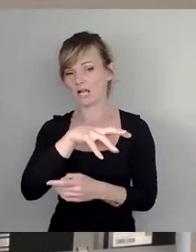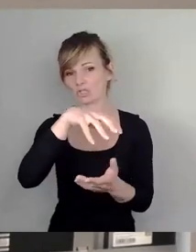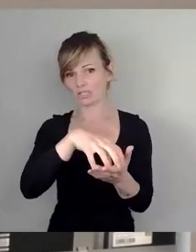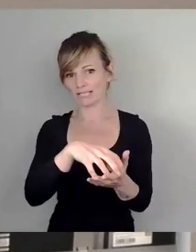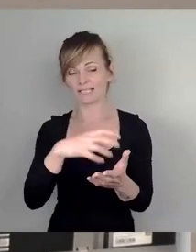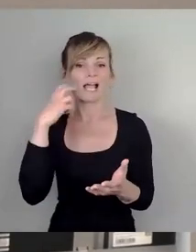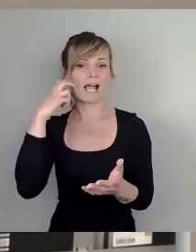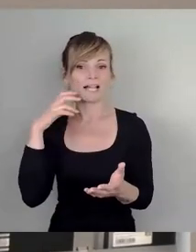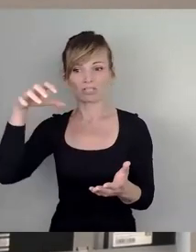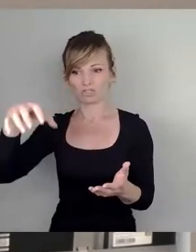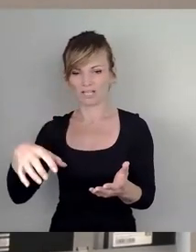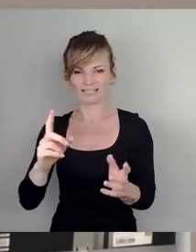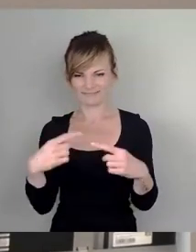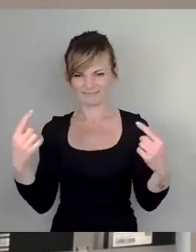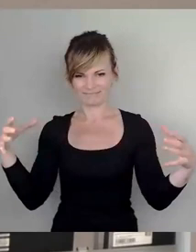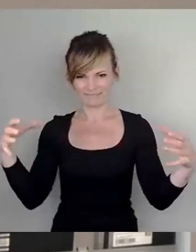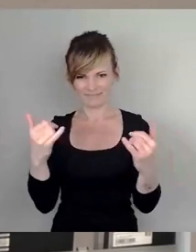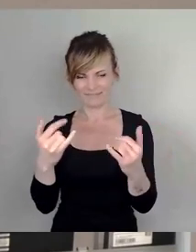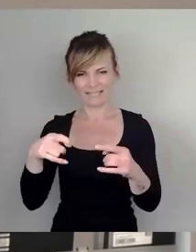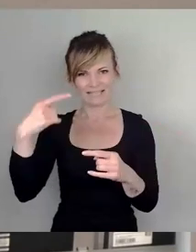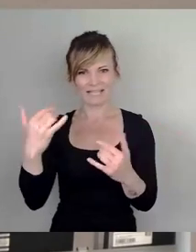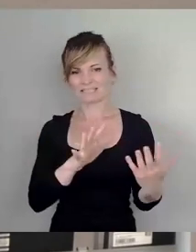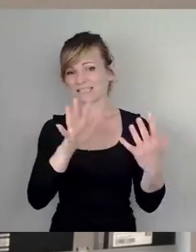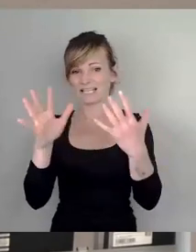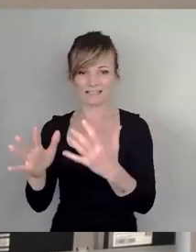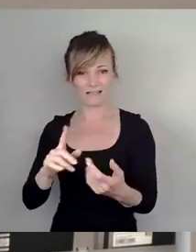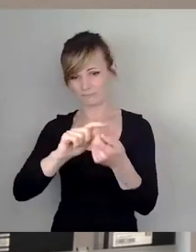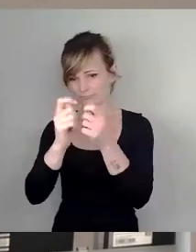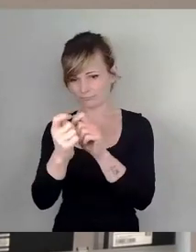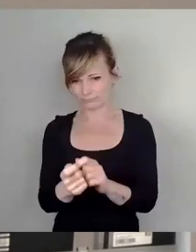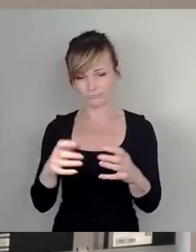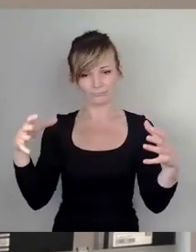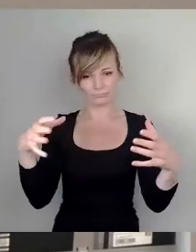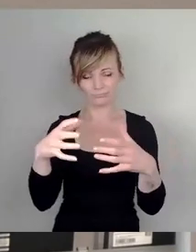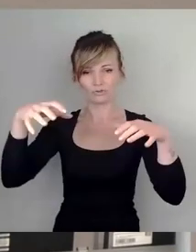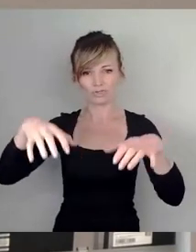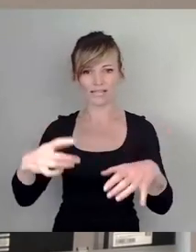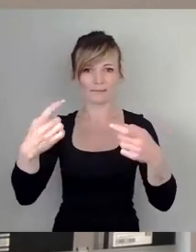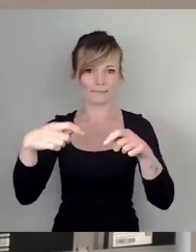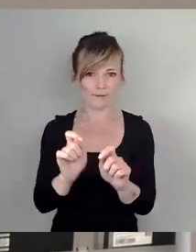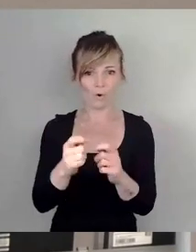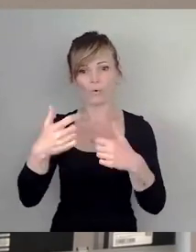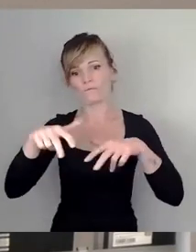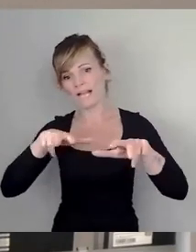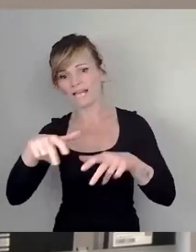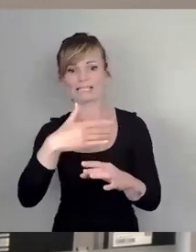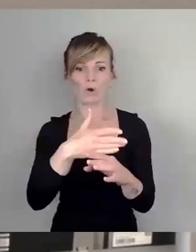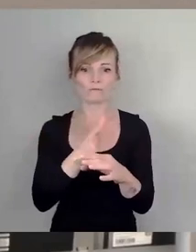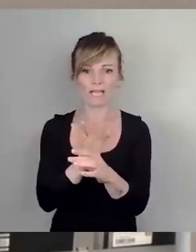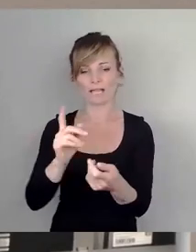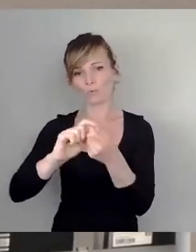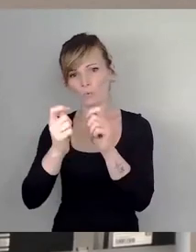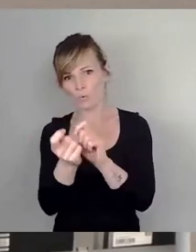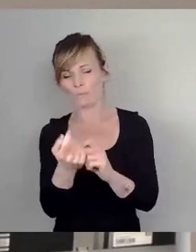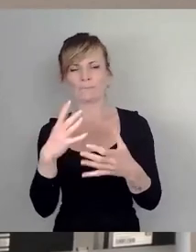insgesamt städtebaulichen in den Jahrzehnten wieder verändern, wie wir da auch zu einer anderen Verkehrsraumaufteilung auch kommen. Das ist ein Stück weit losgelöst